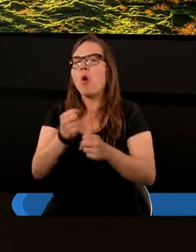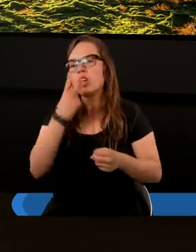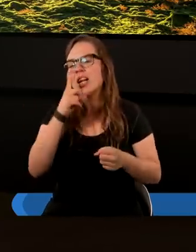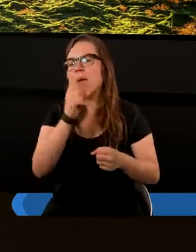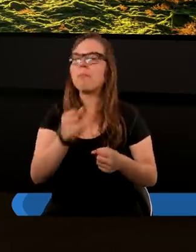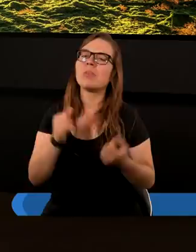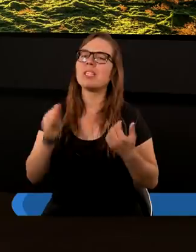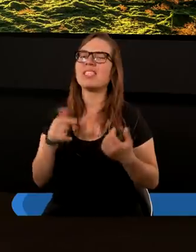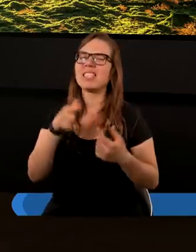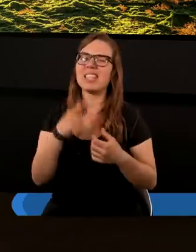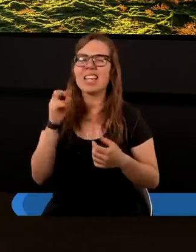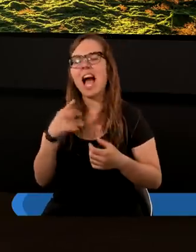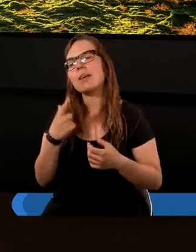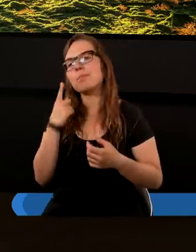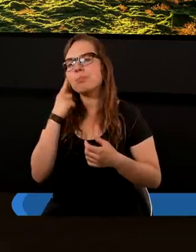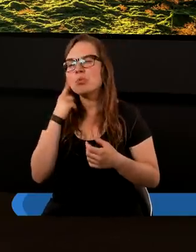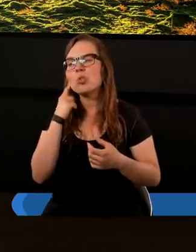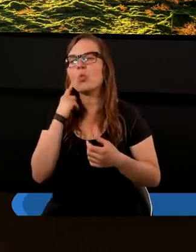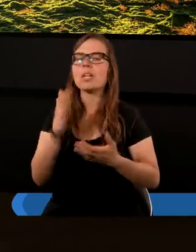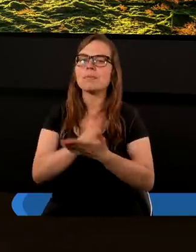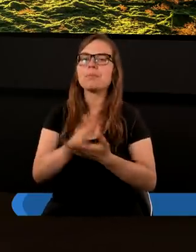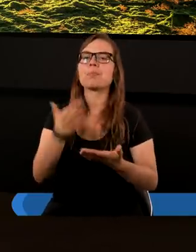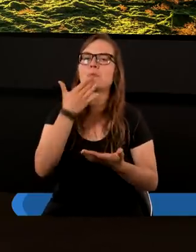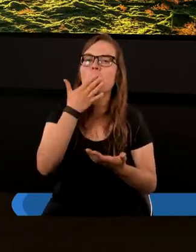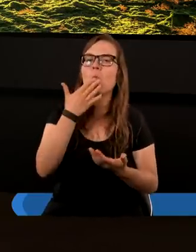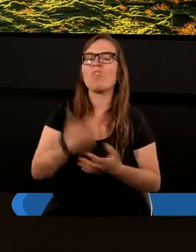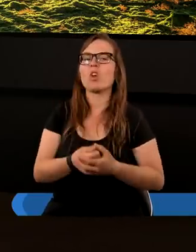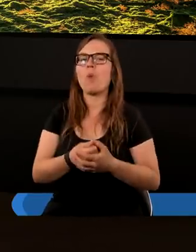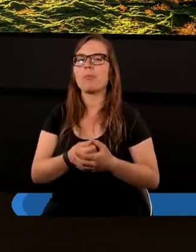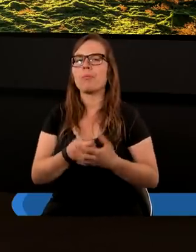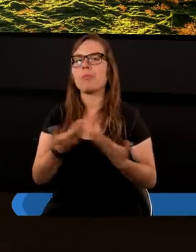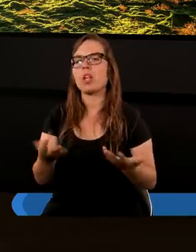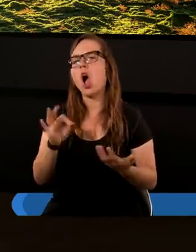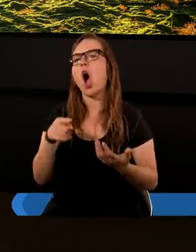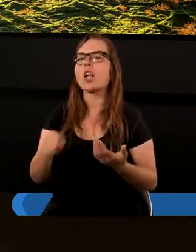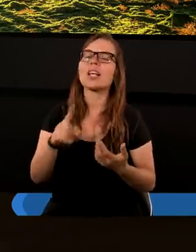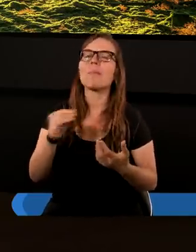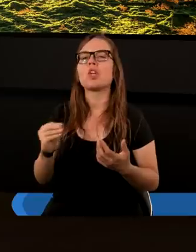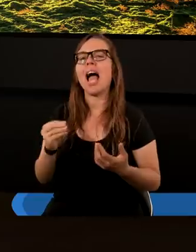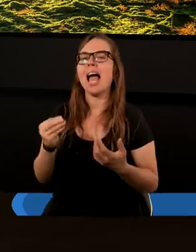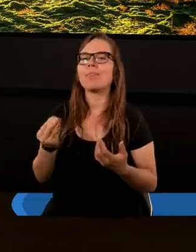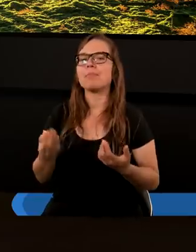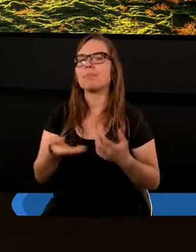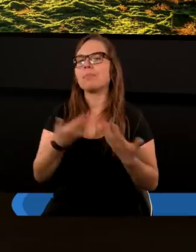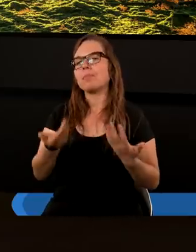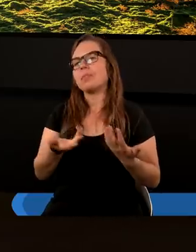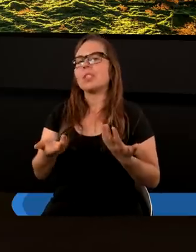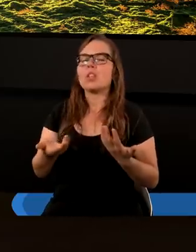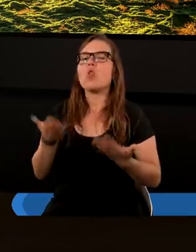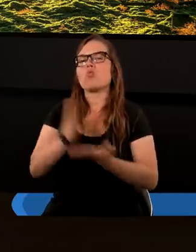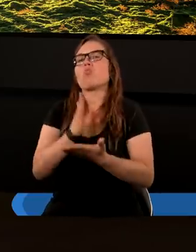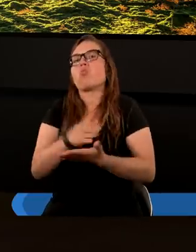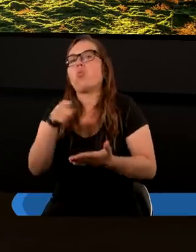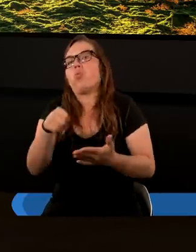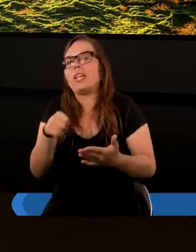no i tak słyszę, jak ktoś mówi o tym, że no